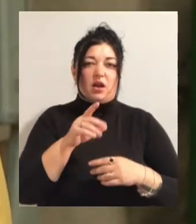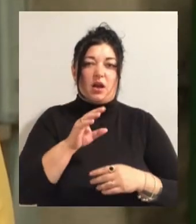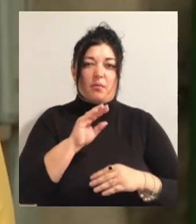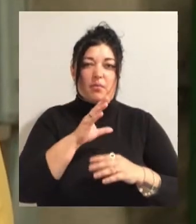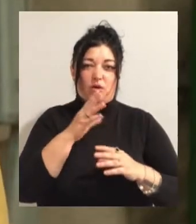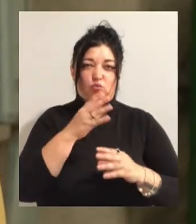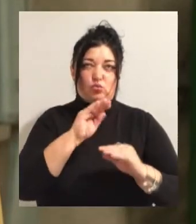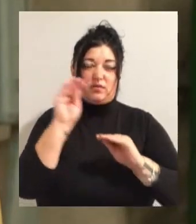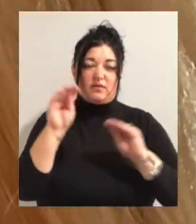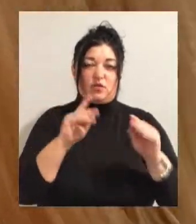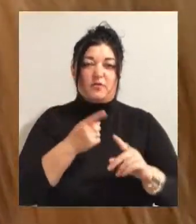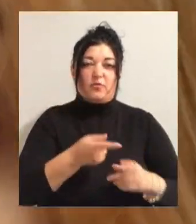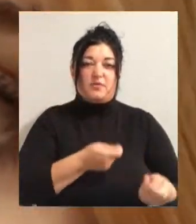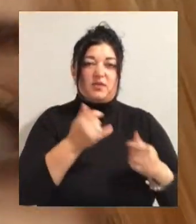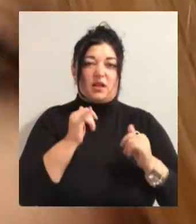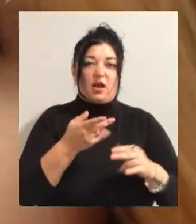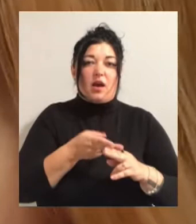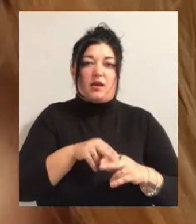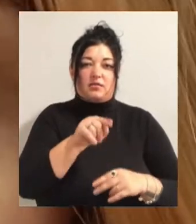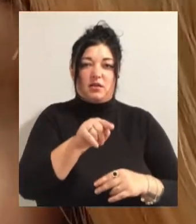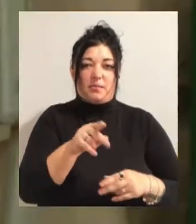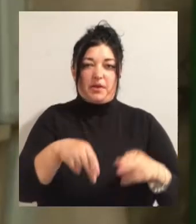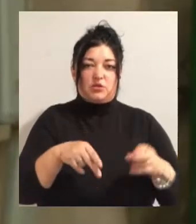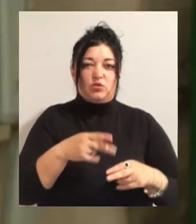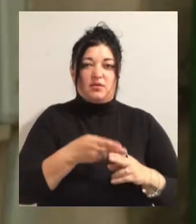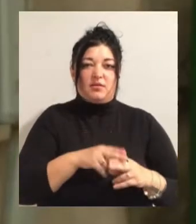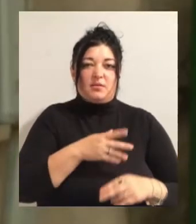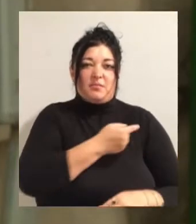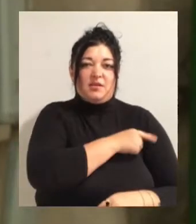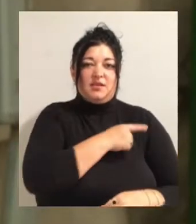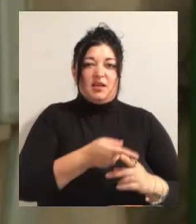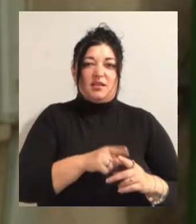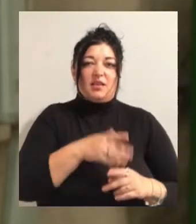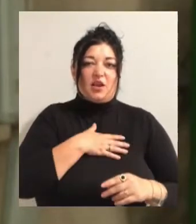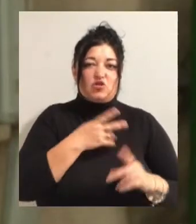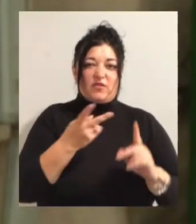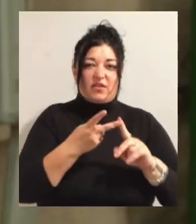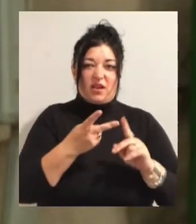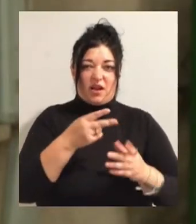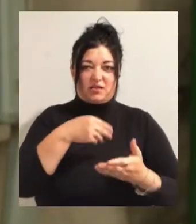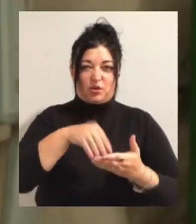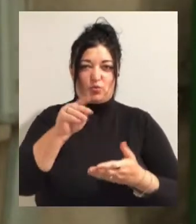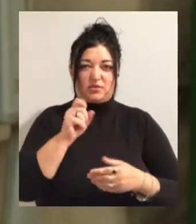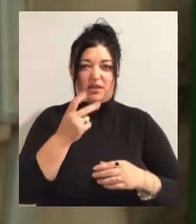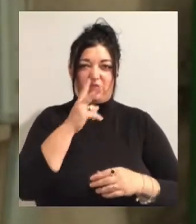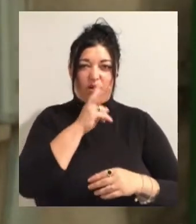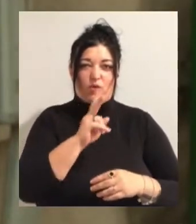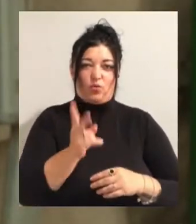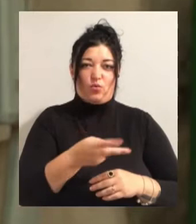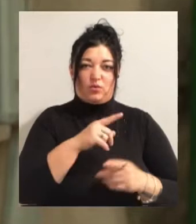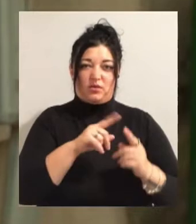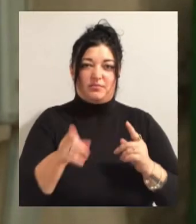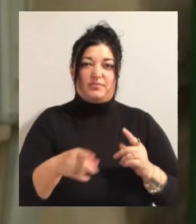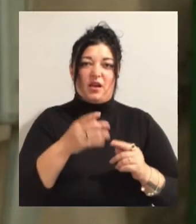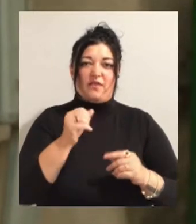для цієї операционної. В цю больницю, це вже наша втора закупка за два роки, до цього ми купували автоклав для